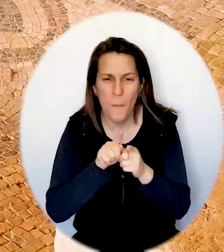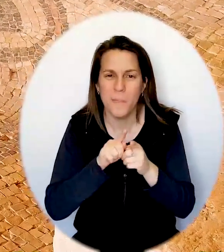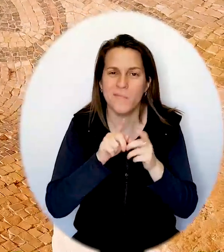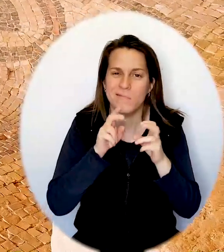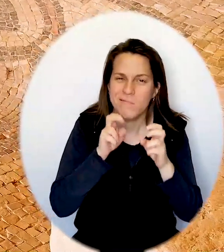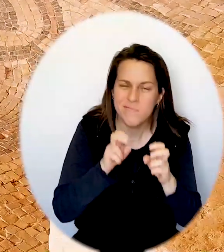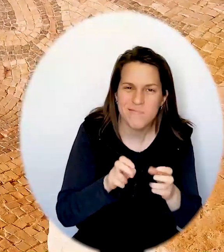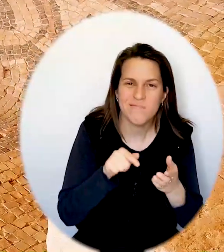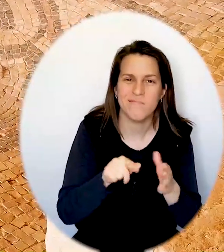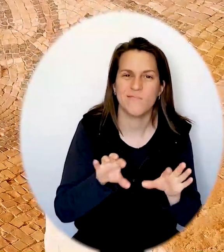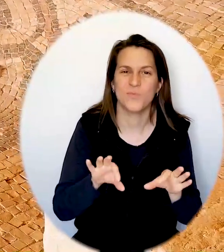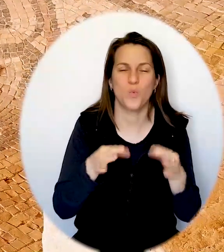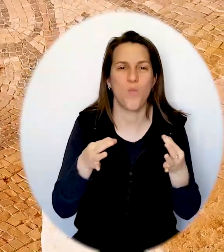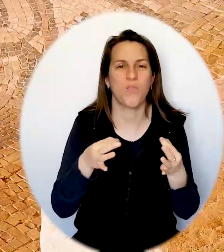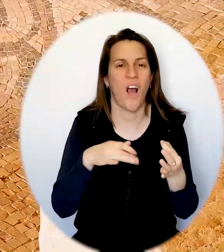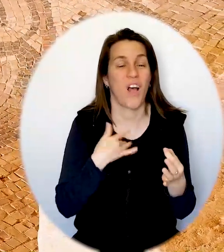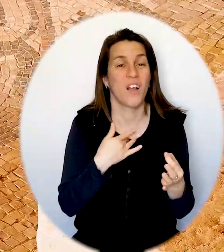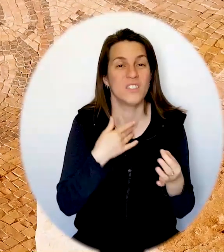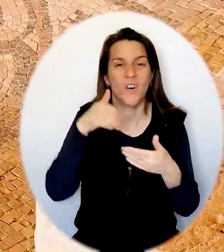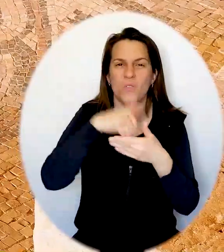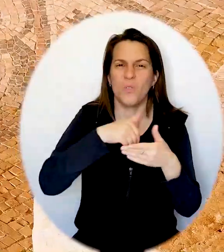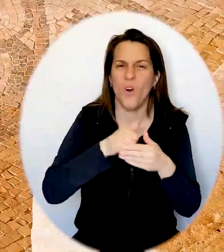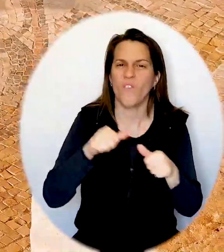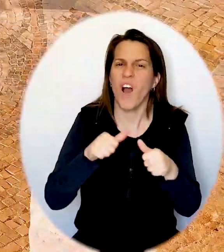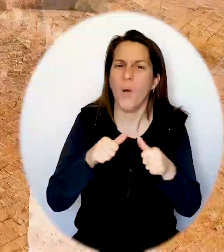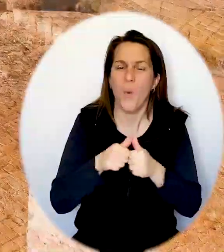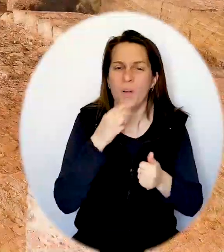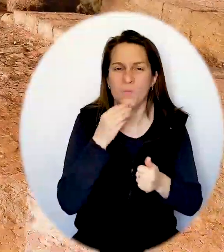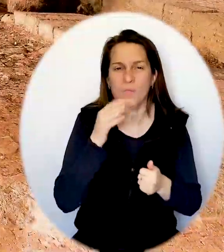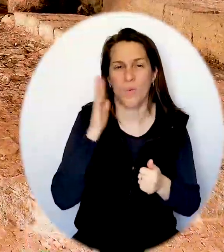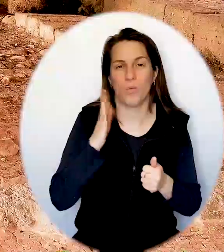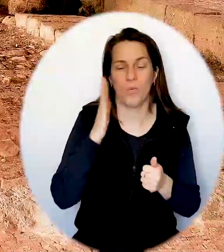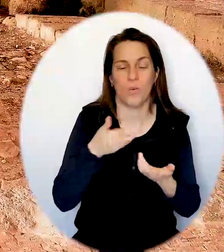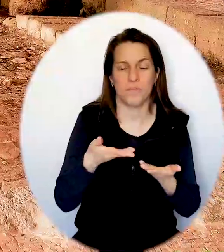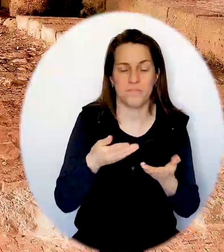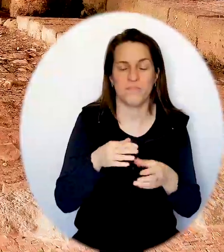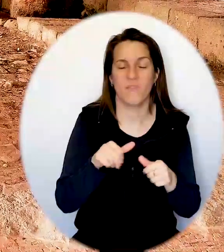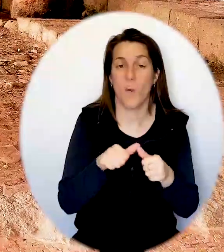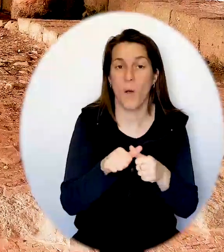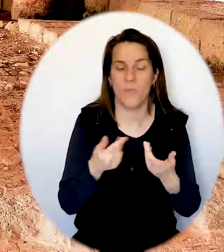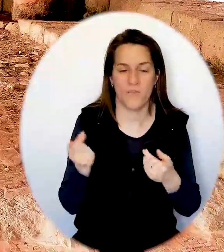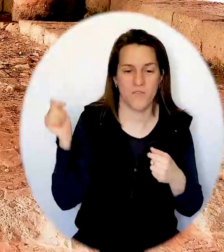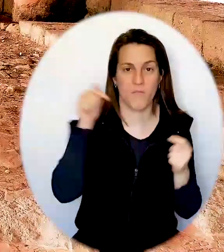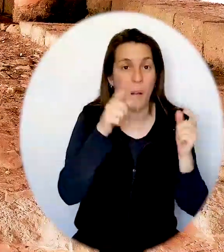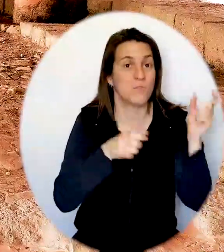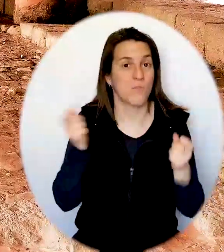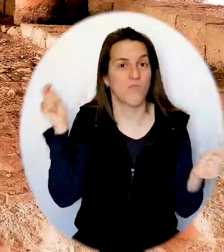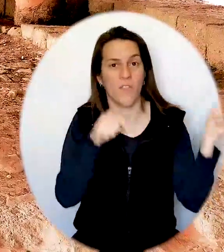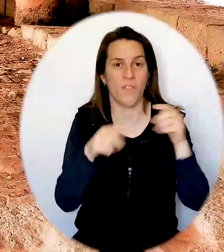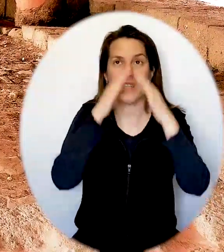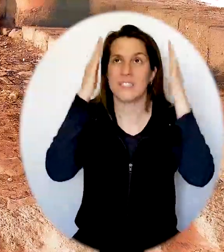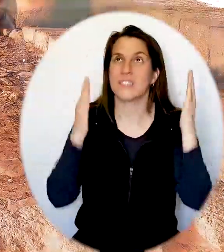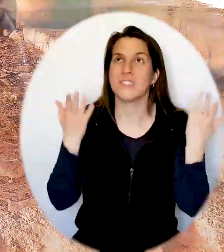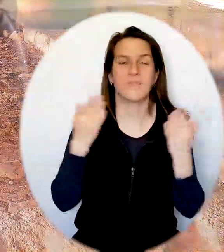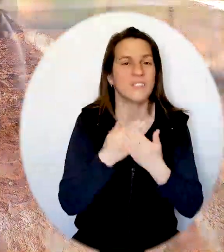un lieu pour instruire les gens de la Torah. Parce que du